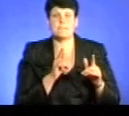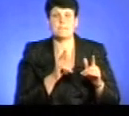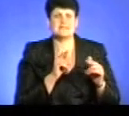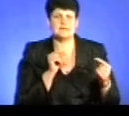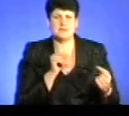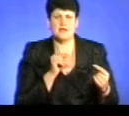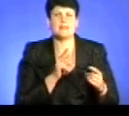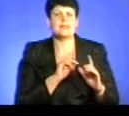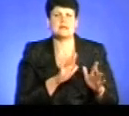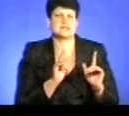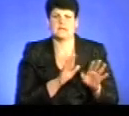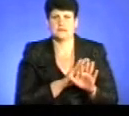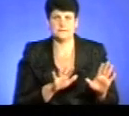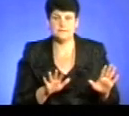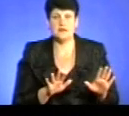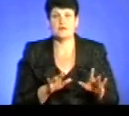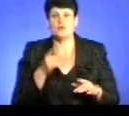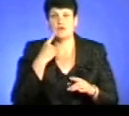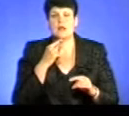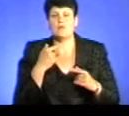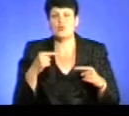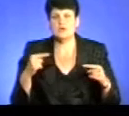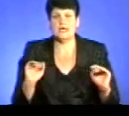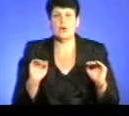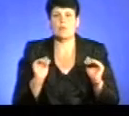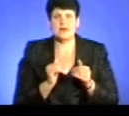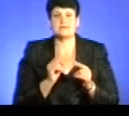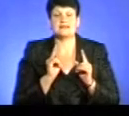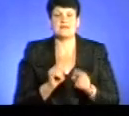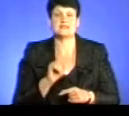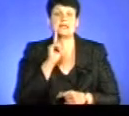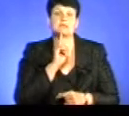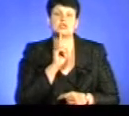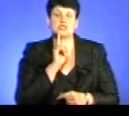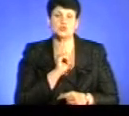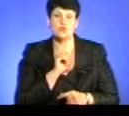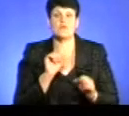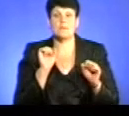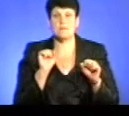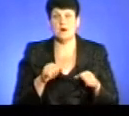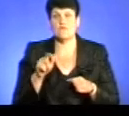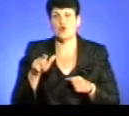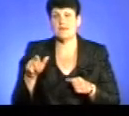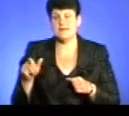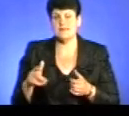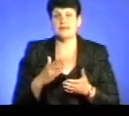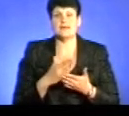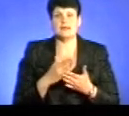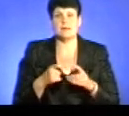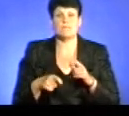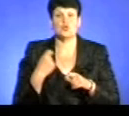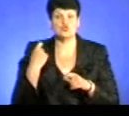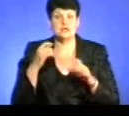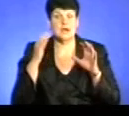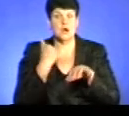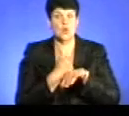посилається на те, що будь-яке обмеження, навіть тимчасове, прав громадянина є порушенням